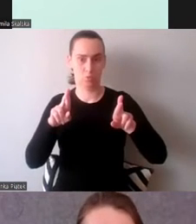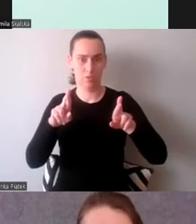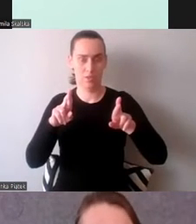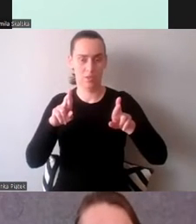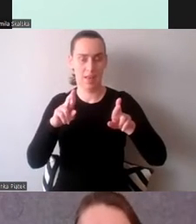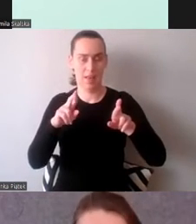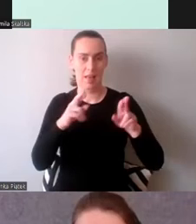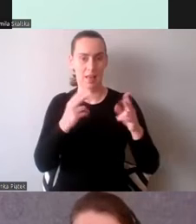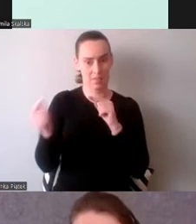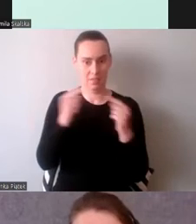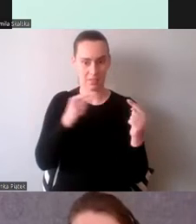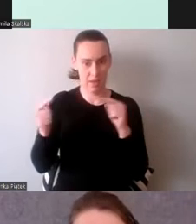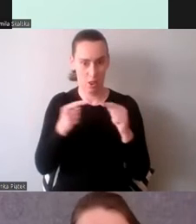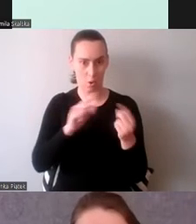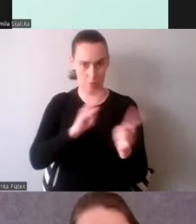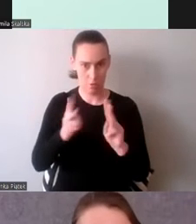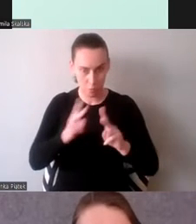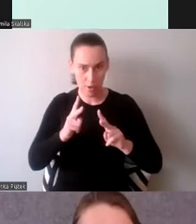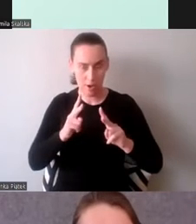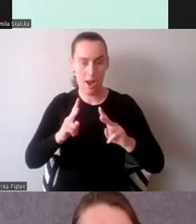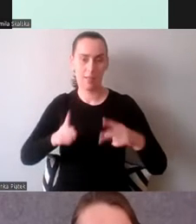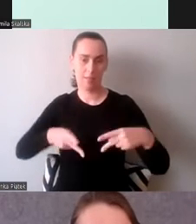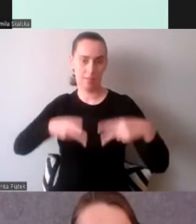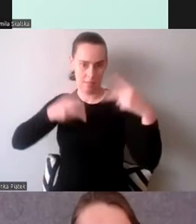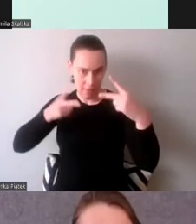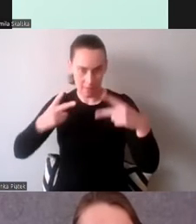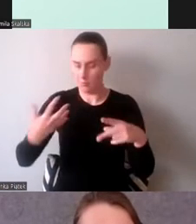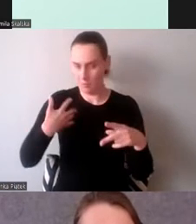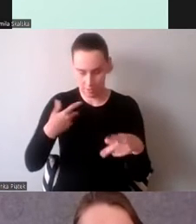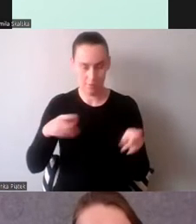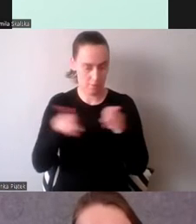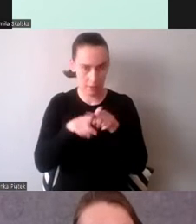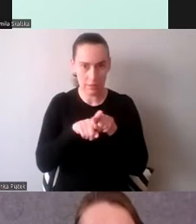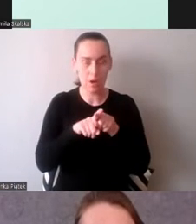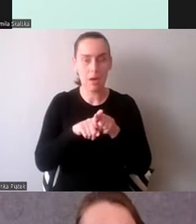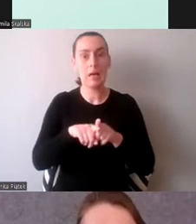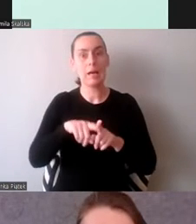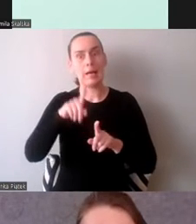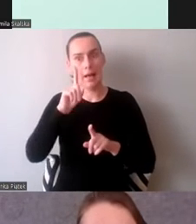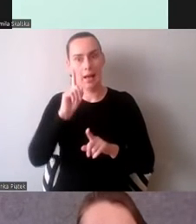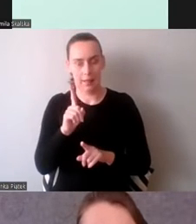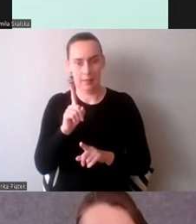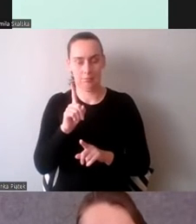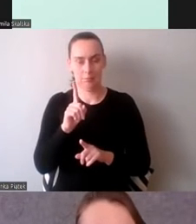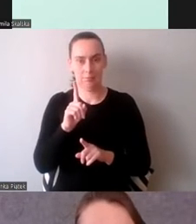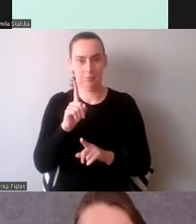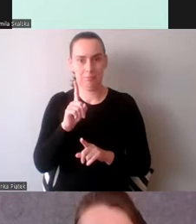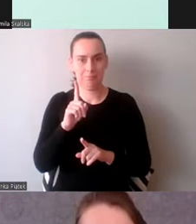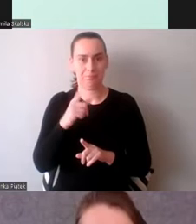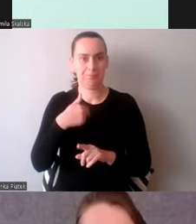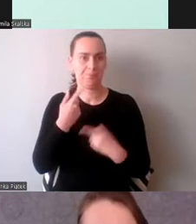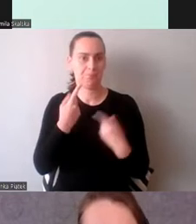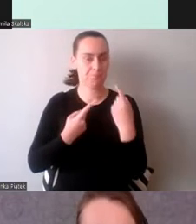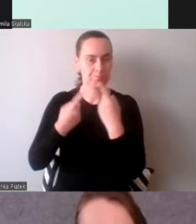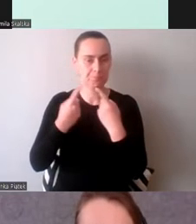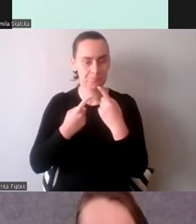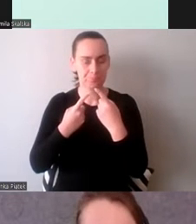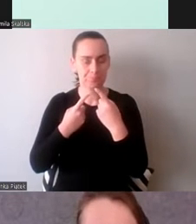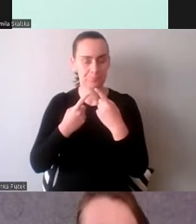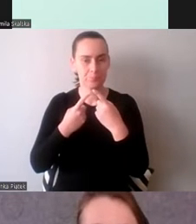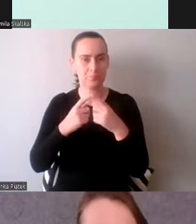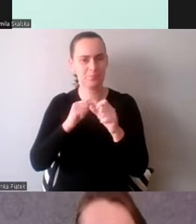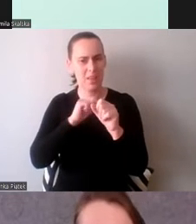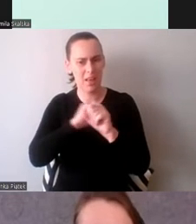jak i zdalnym, to powiedziałabym, że istnieje tutaj taka